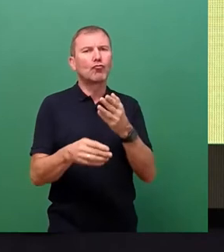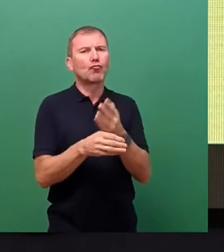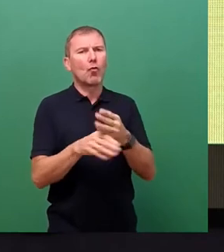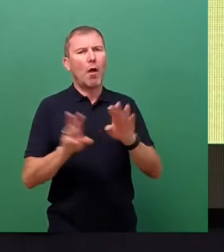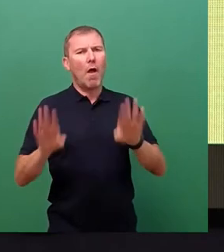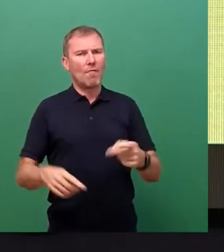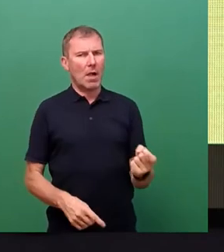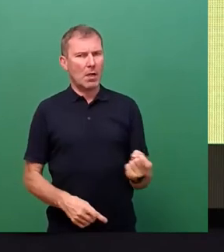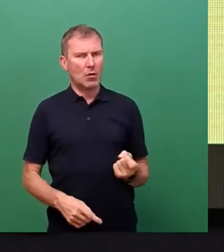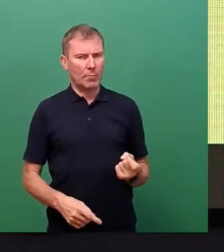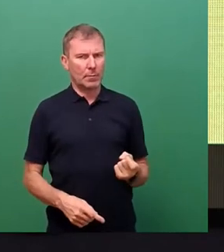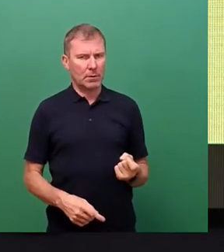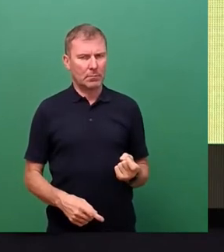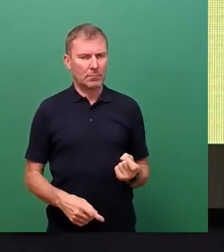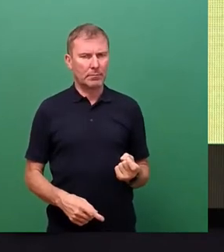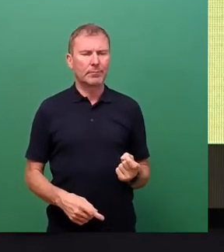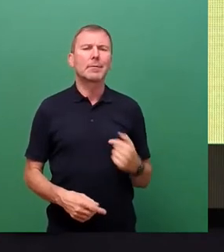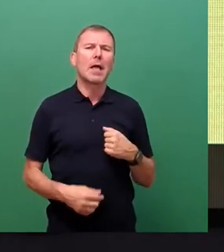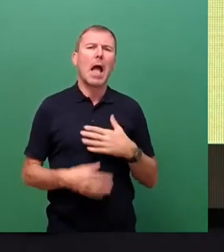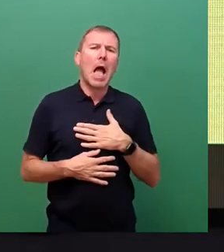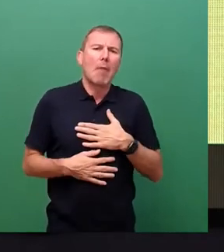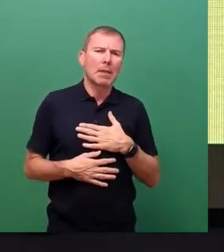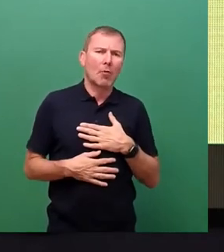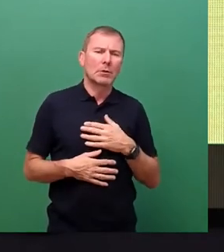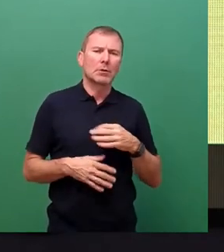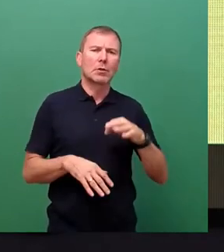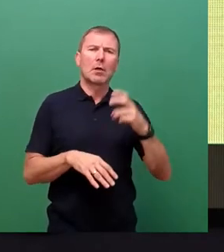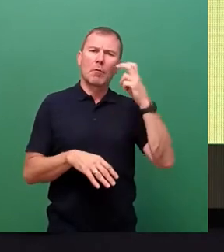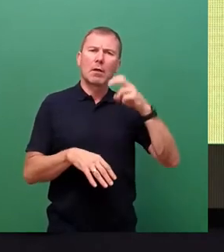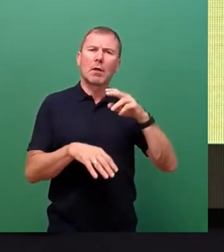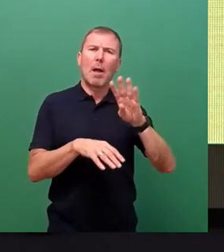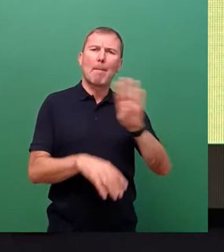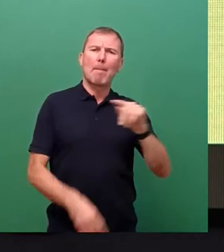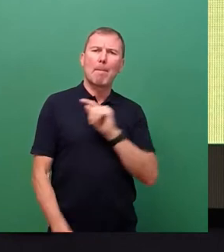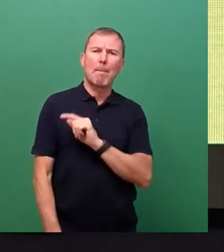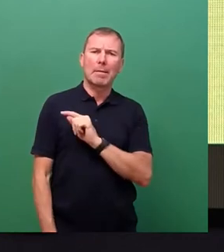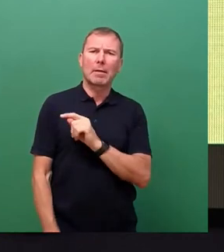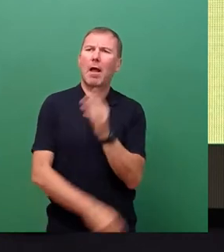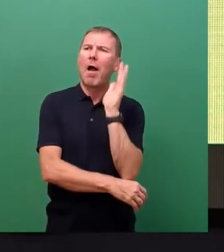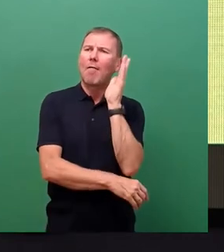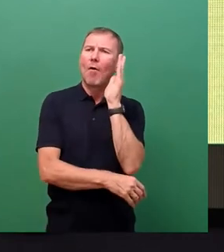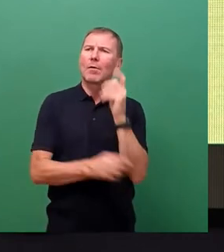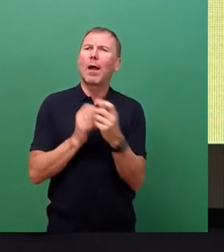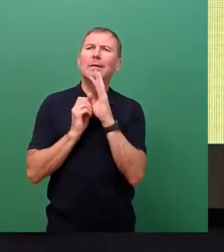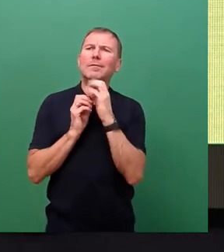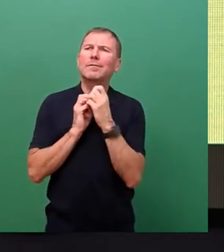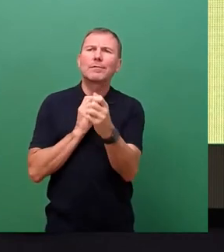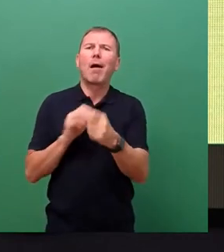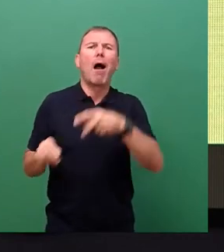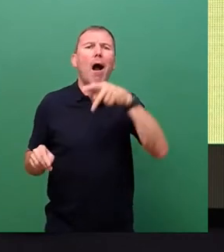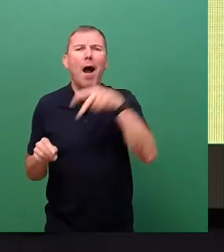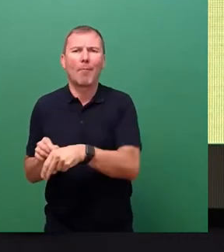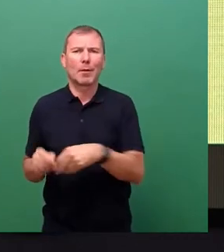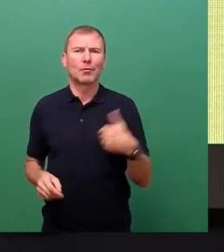Und da bedauere ich ein bisschen, dass Herr Prof. Dr. Bennert seinen Vortrag nicht komplett ausführen konnte, denn auch